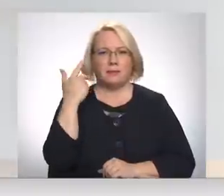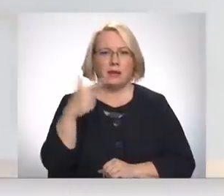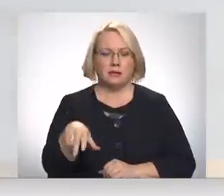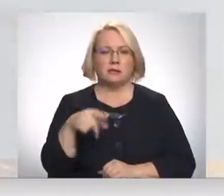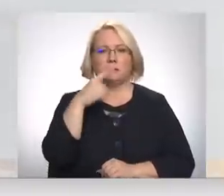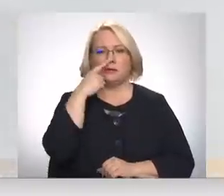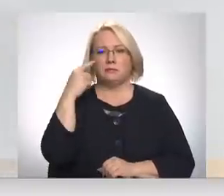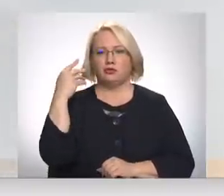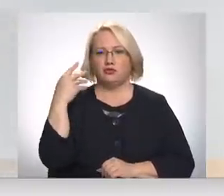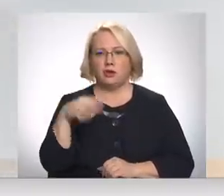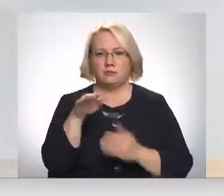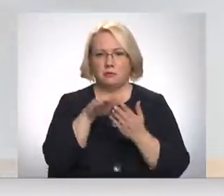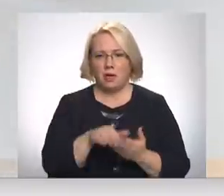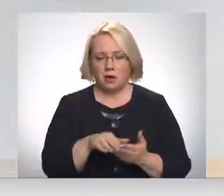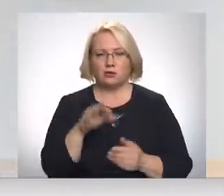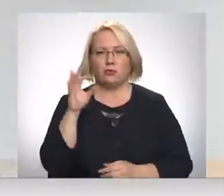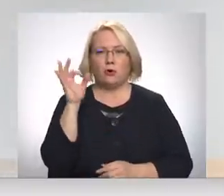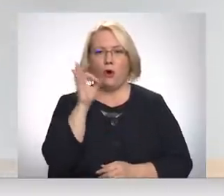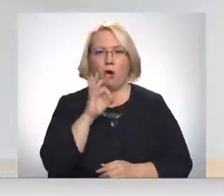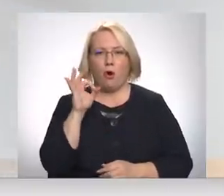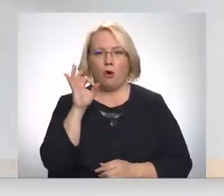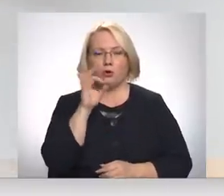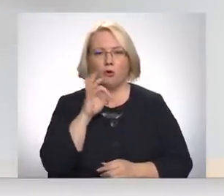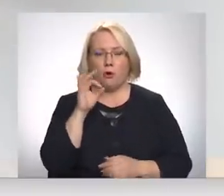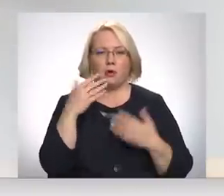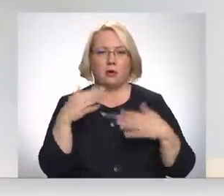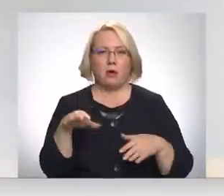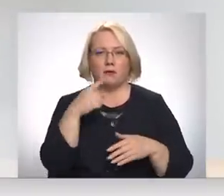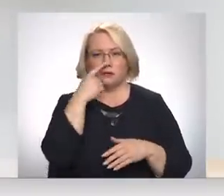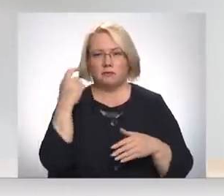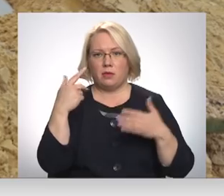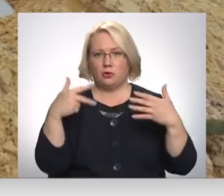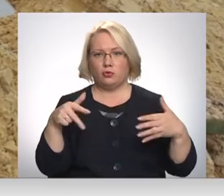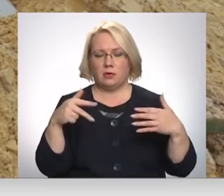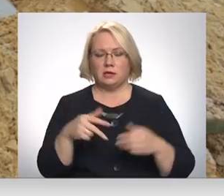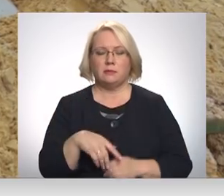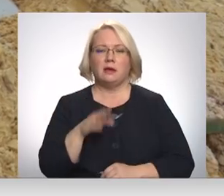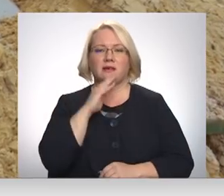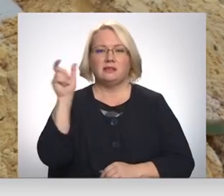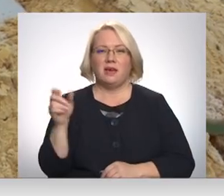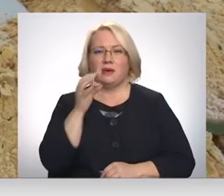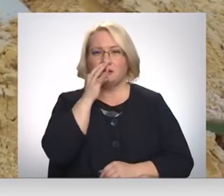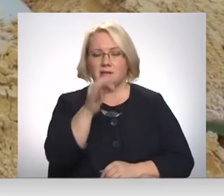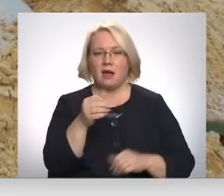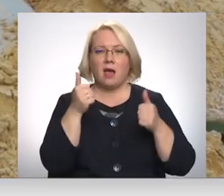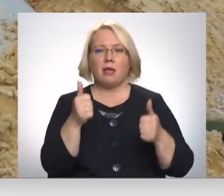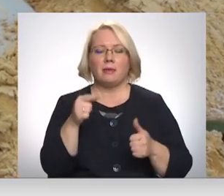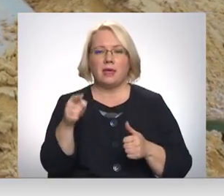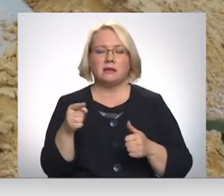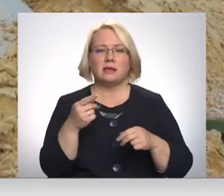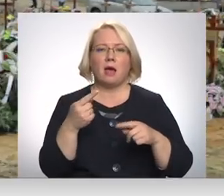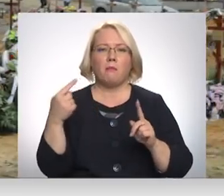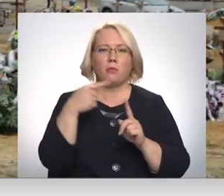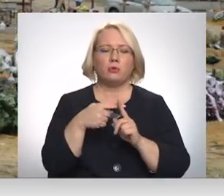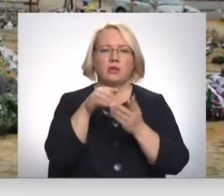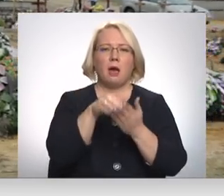140, un oktobrī mums sanāca 180. Viņa gan norāda. Glab tas, ka papildus abadījuma